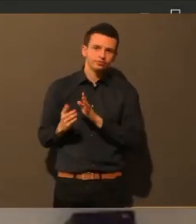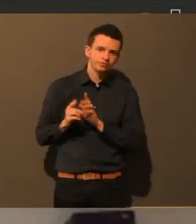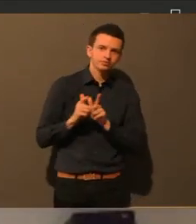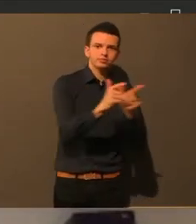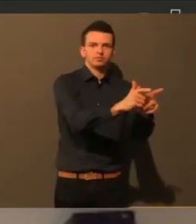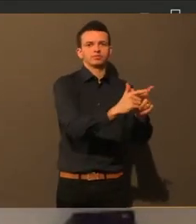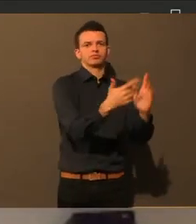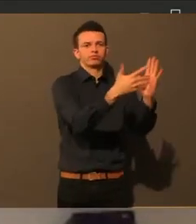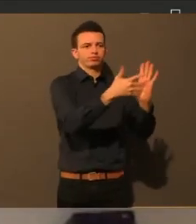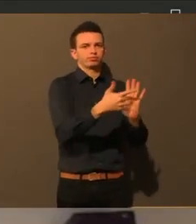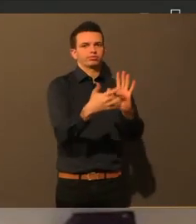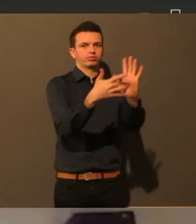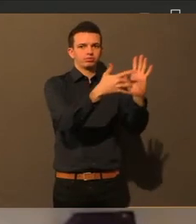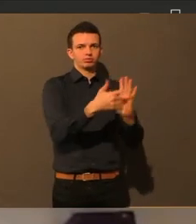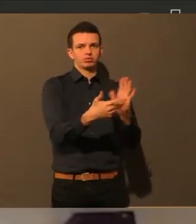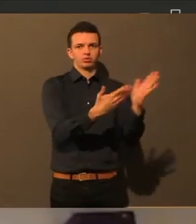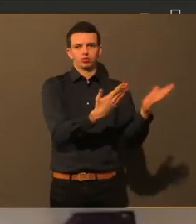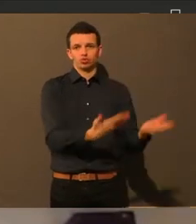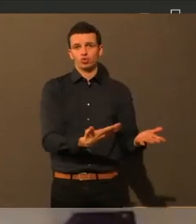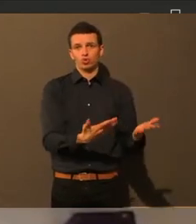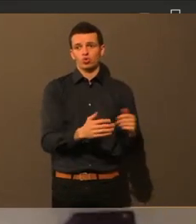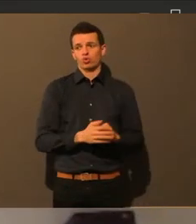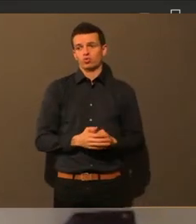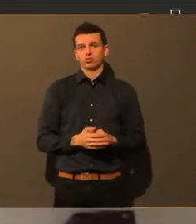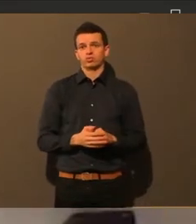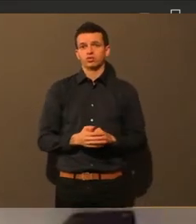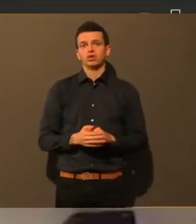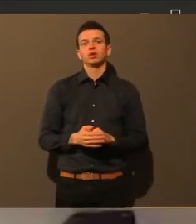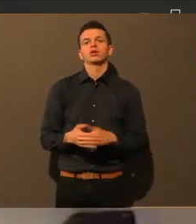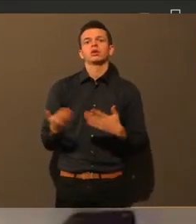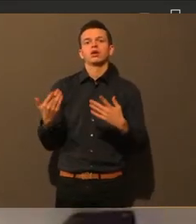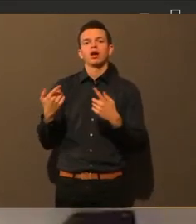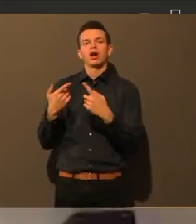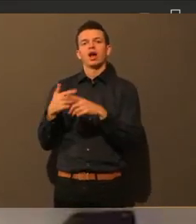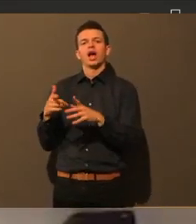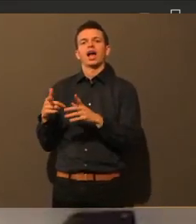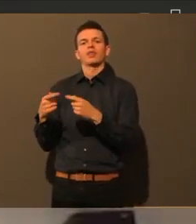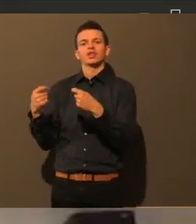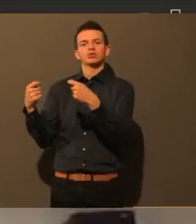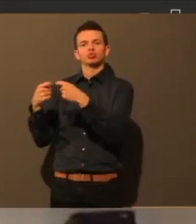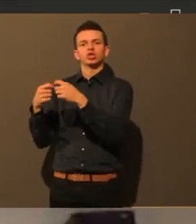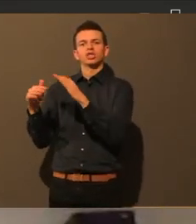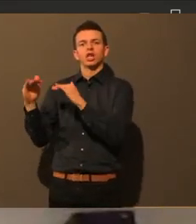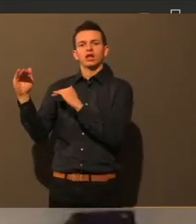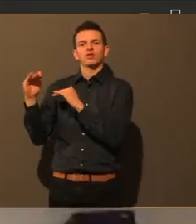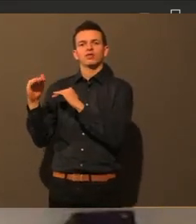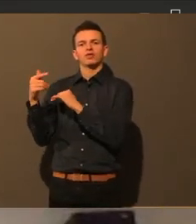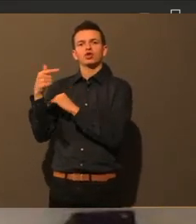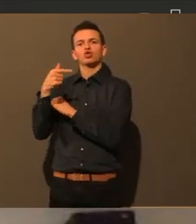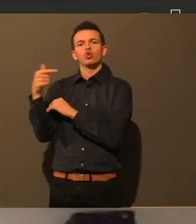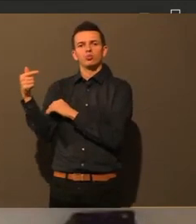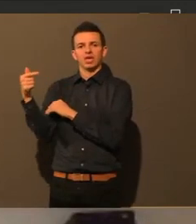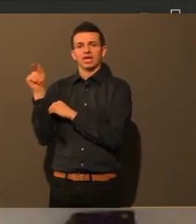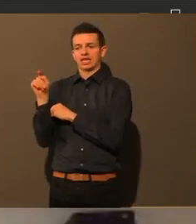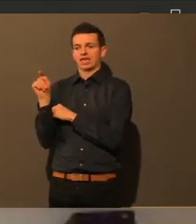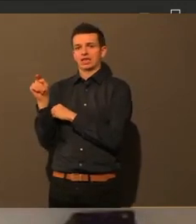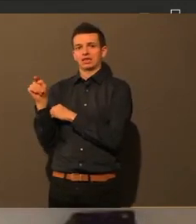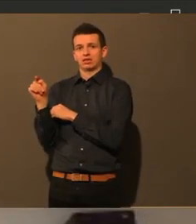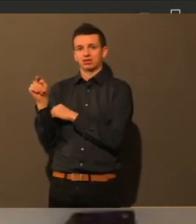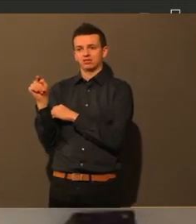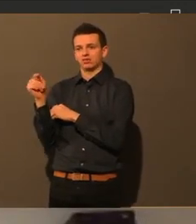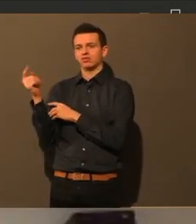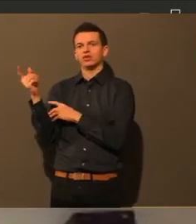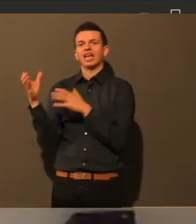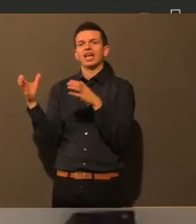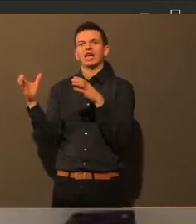angucken, was hat Tübingen geschafft. Die haben das auch geschafft, dass die älteren Herrschaften mit dem Sammeltaxi fahren zum